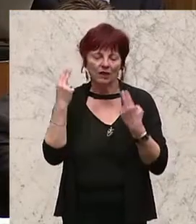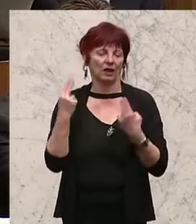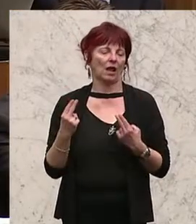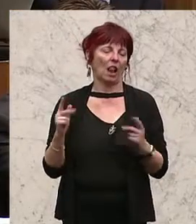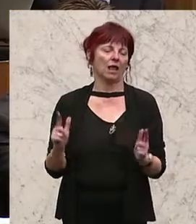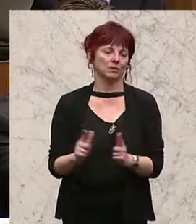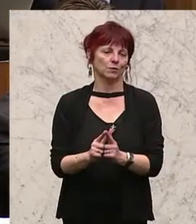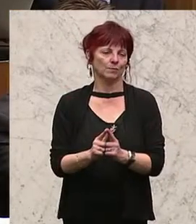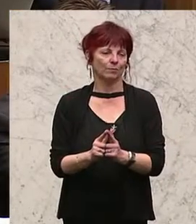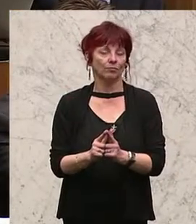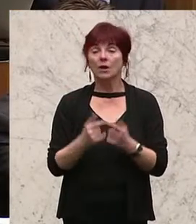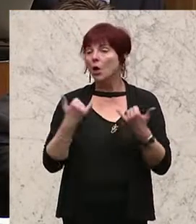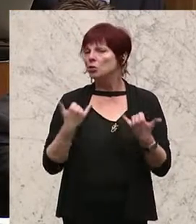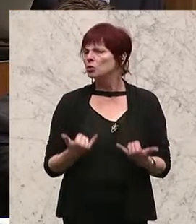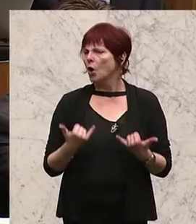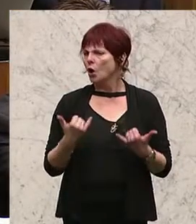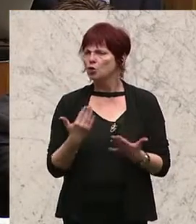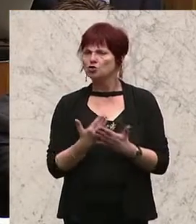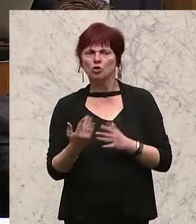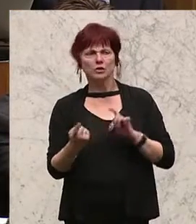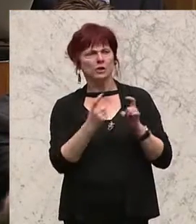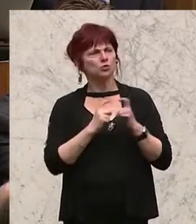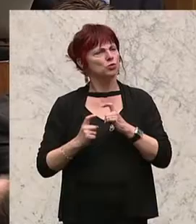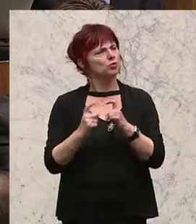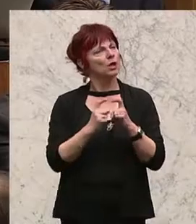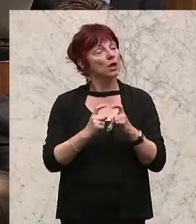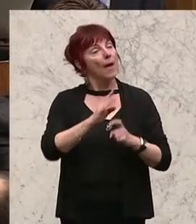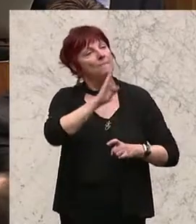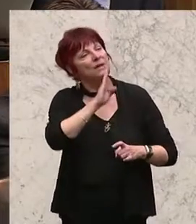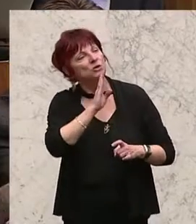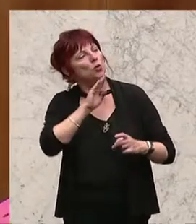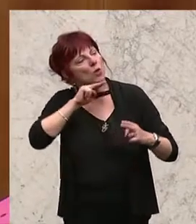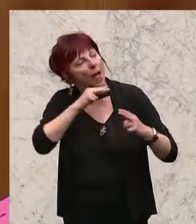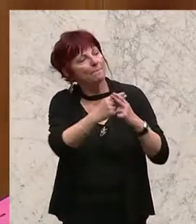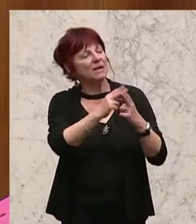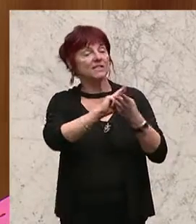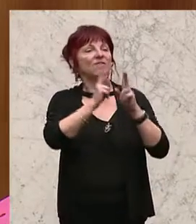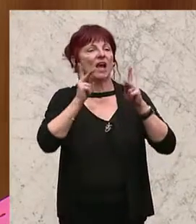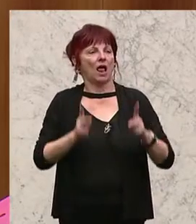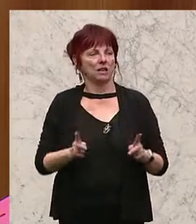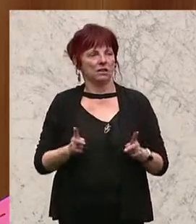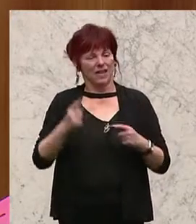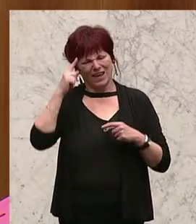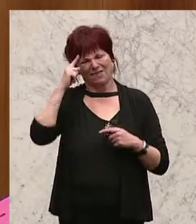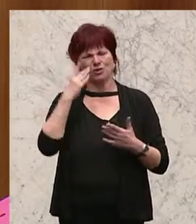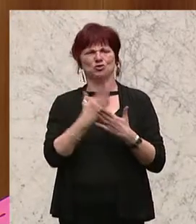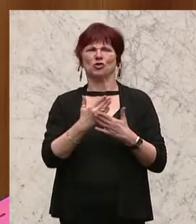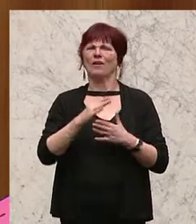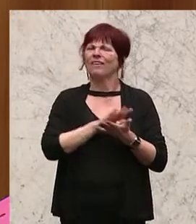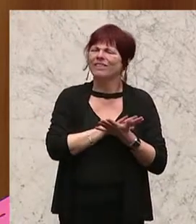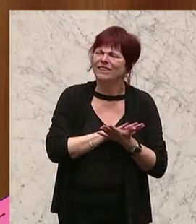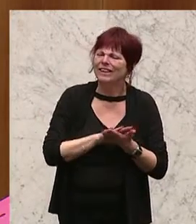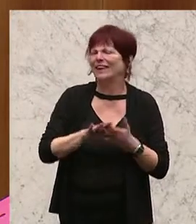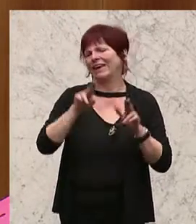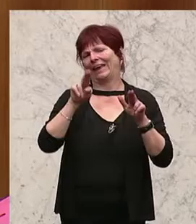heute diskutiert um die Frage, wie macht man eine Pensionsanpassung. Ich weiß, das kann man nie richtig machen. Da wird es